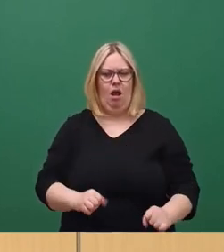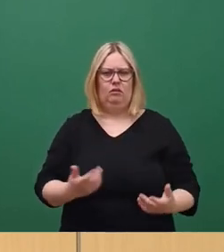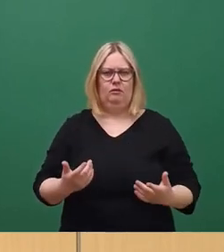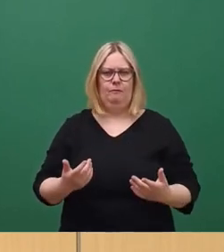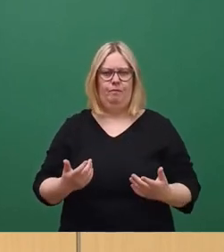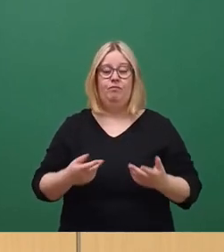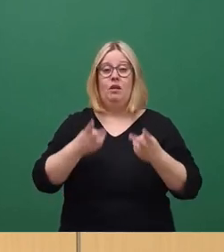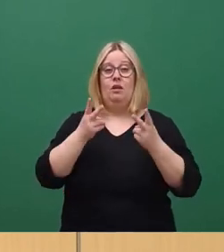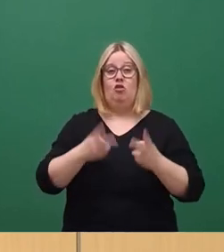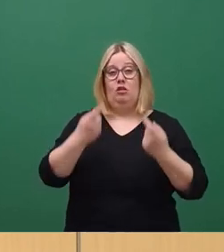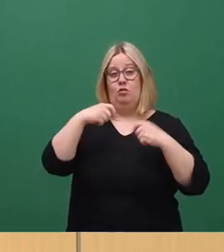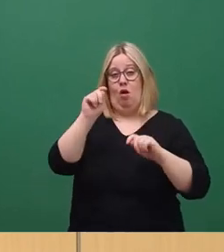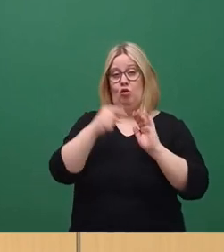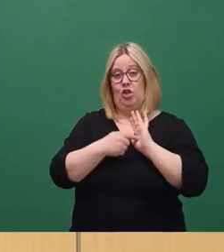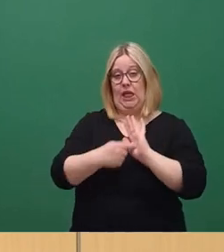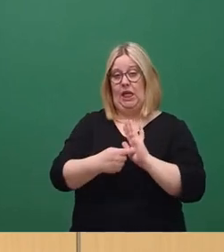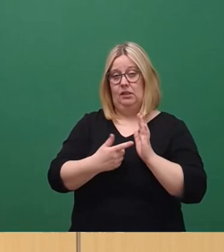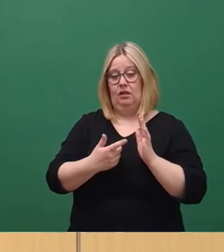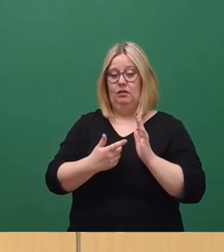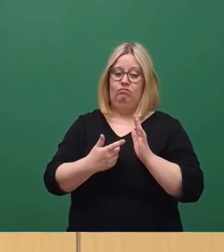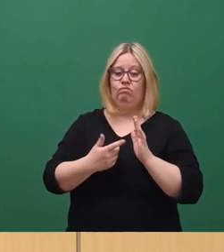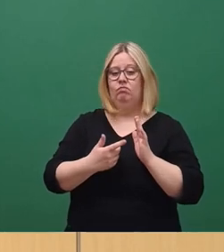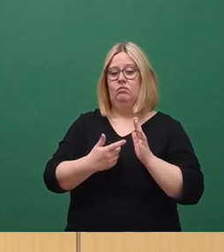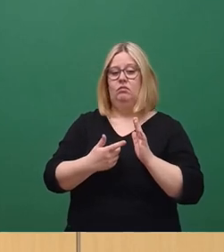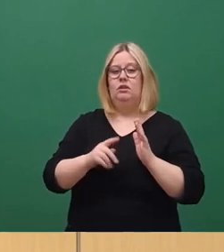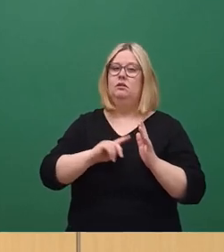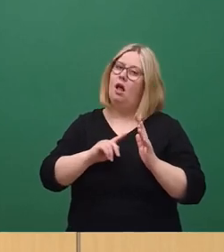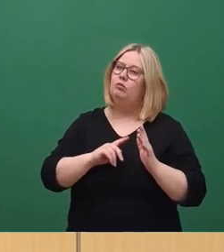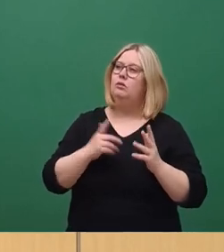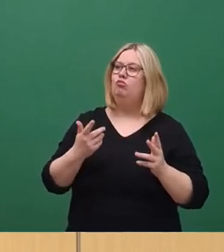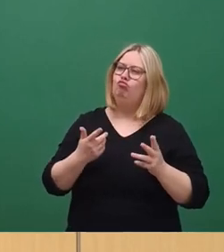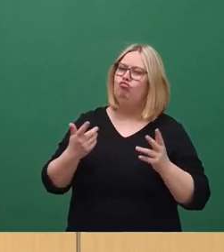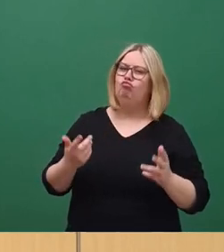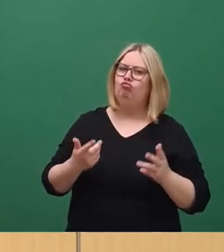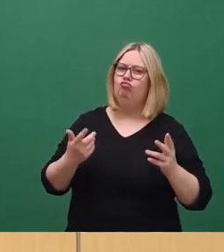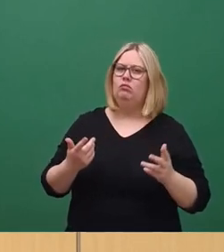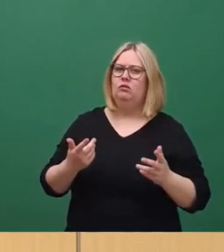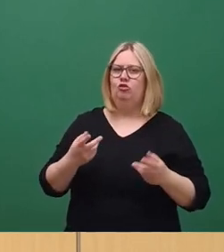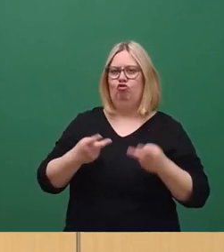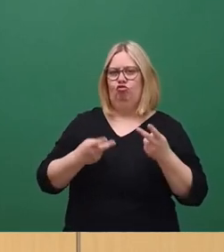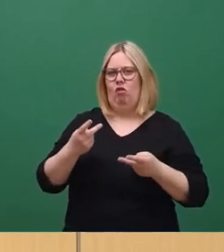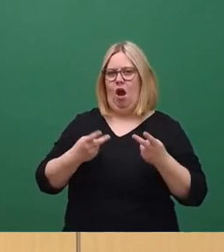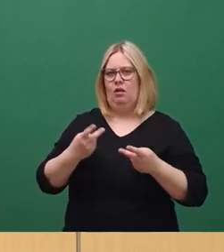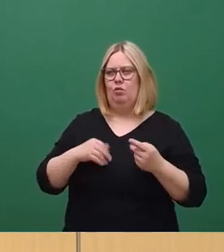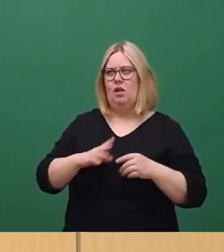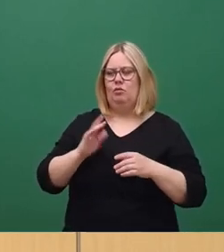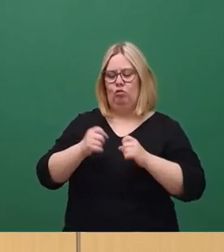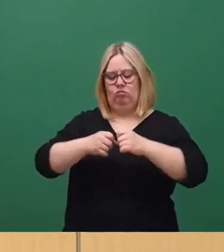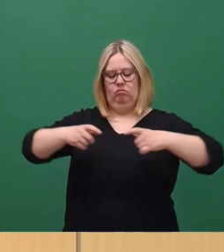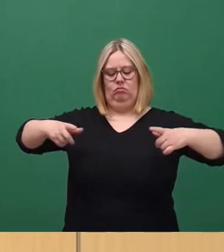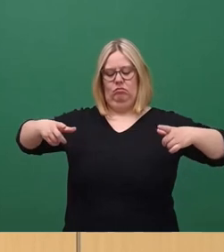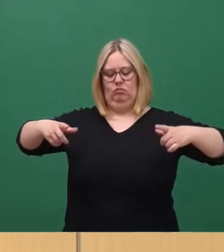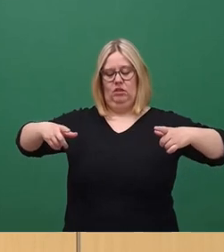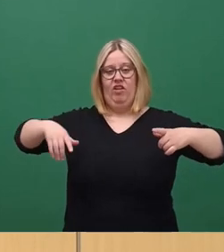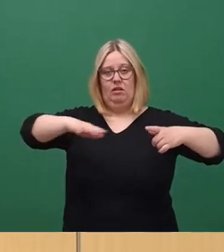Die städtebauliche Geste, wenn ich das vielleicht noch mal so unverschämt abschließen kann, finde ich jetzt nicht ganz so grandios. Die sieht man eher aus der Vogelperspektive. Also wenn man dort auf dem Platz